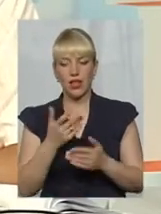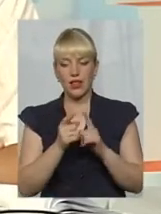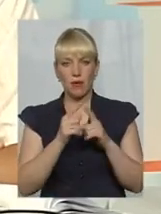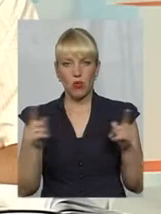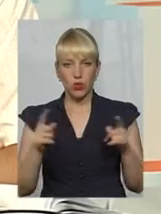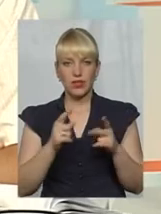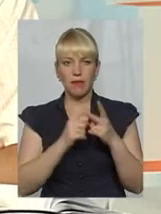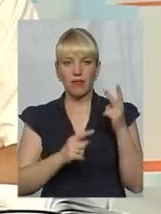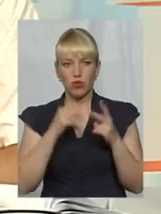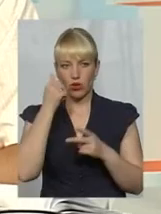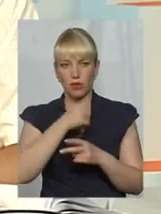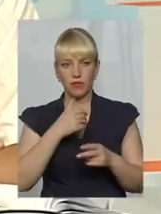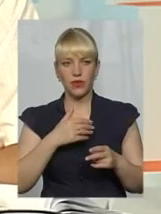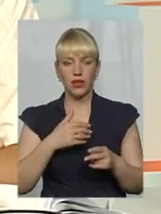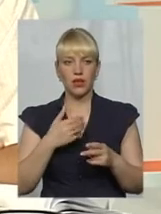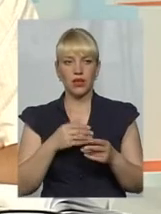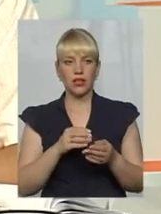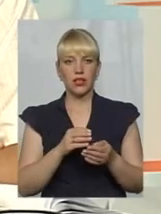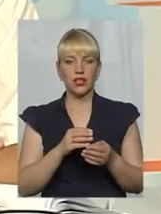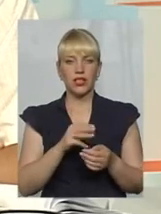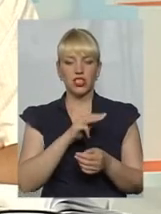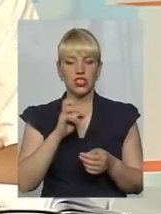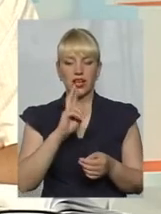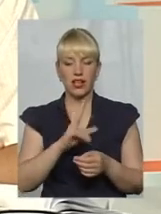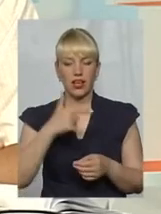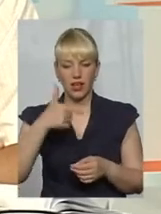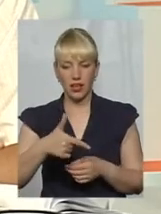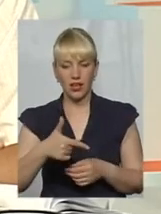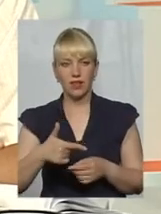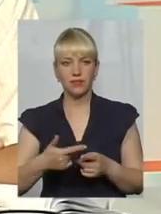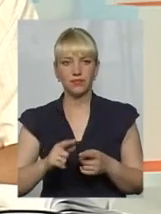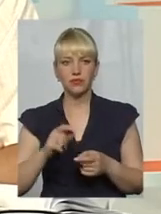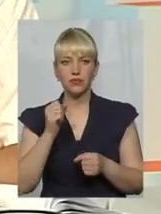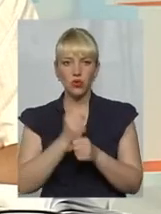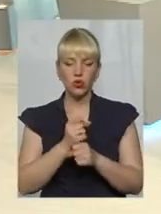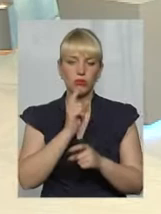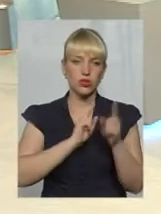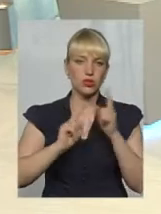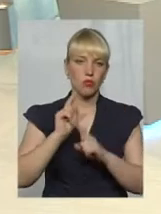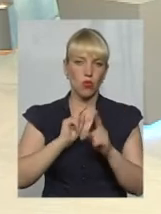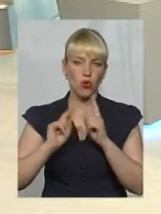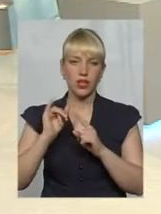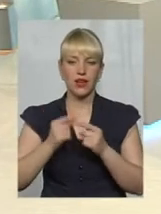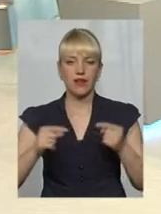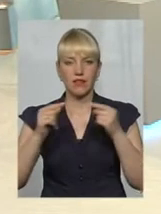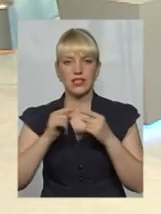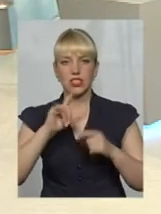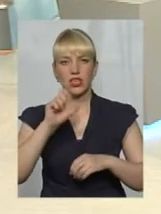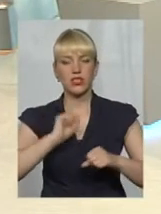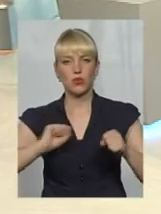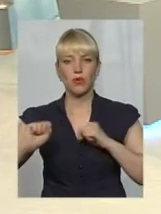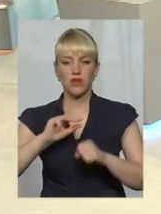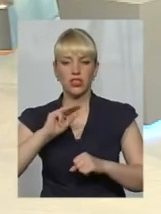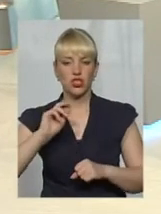роки похідні групи з УЖКГ і з ЖЕКів ходять по будинках, роблять збори і визначаються з управителем